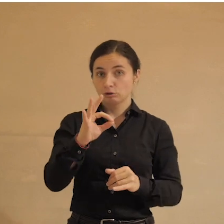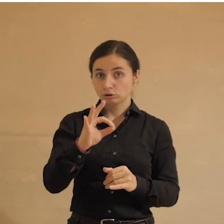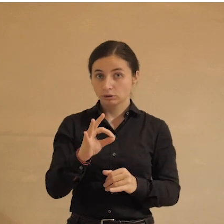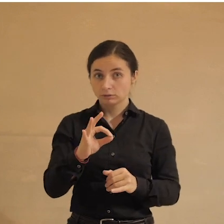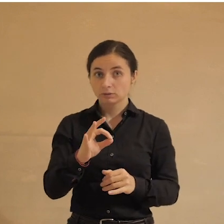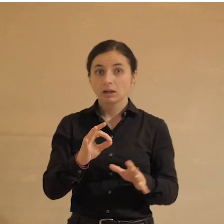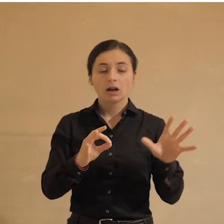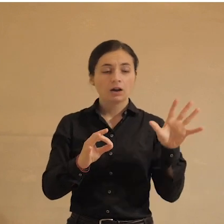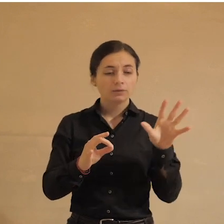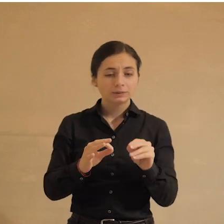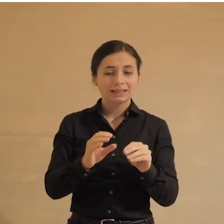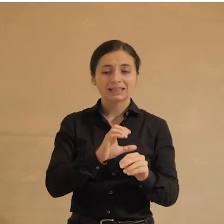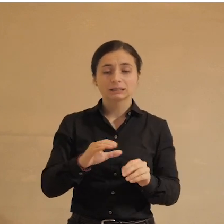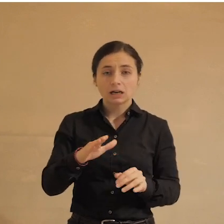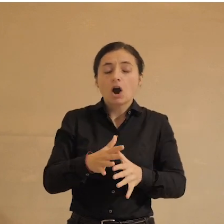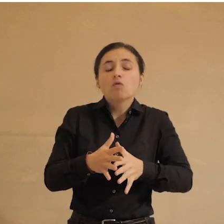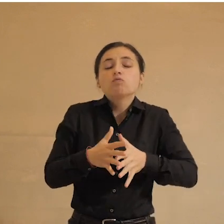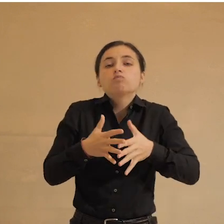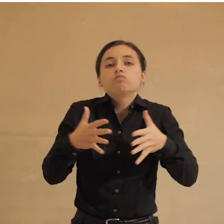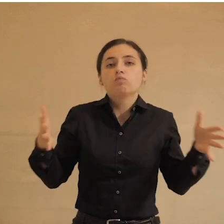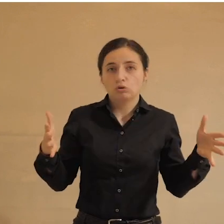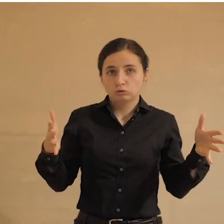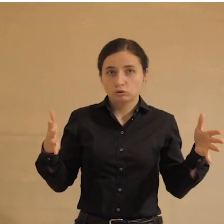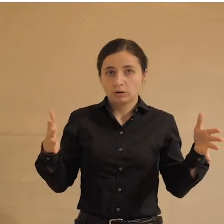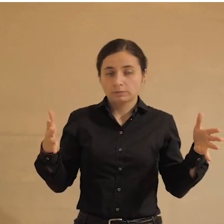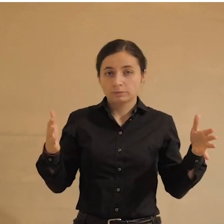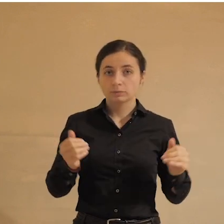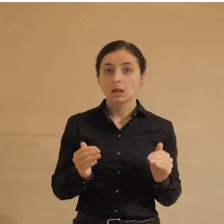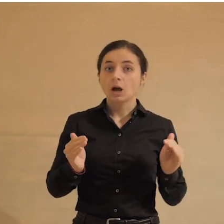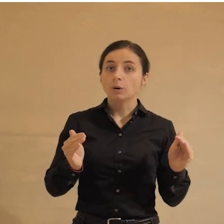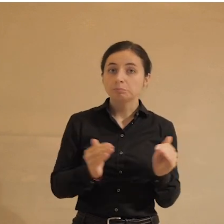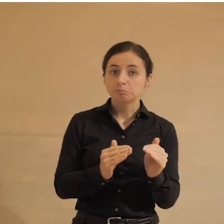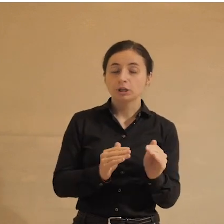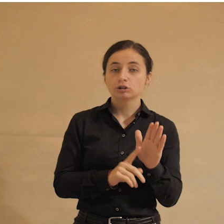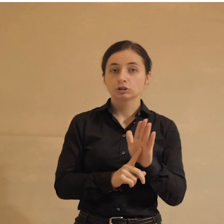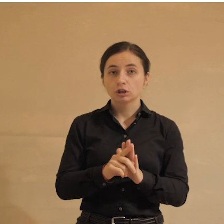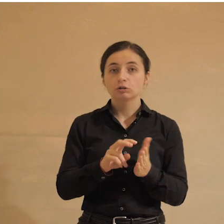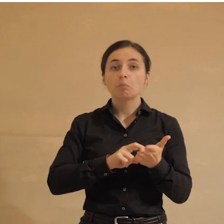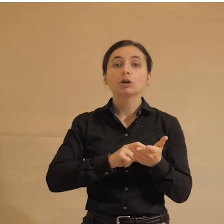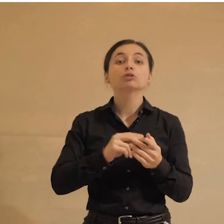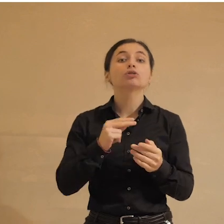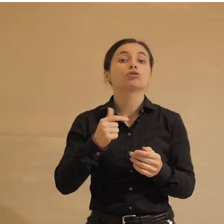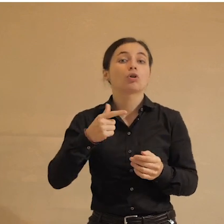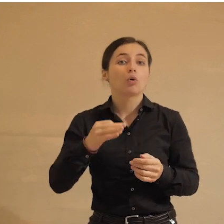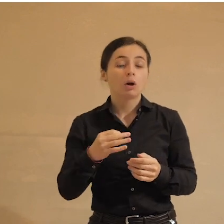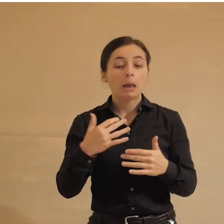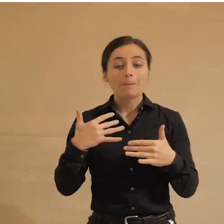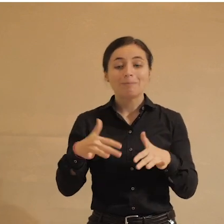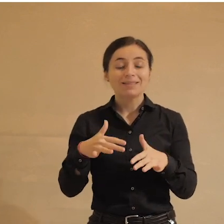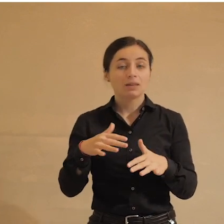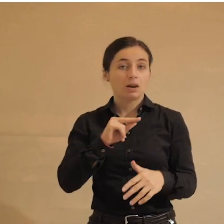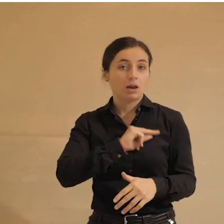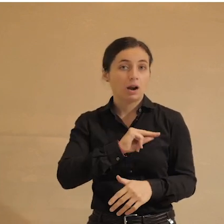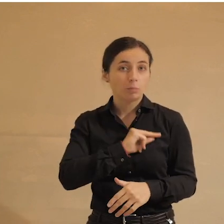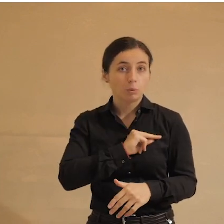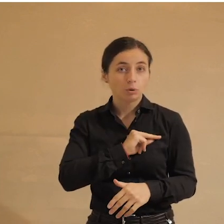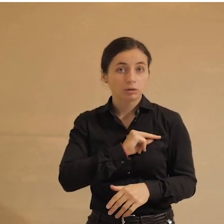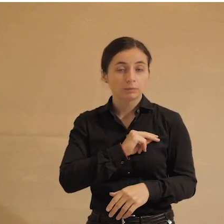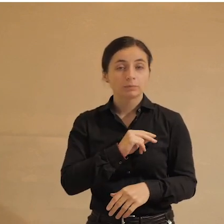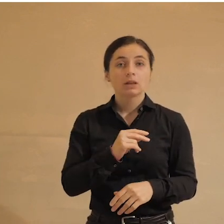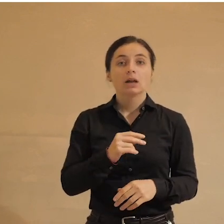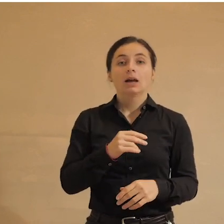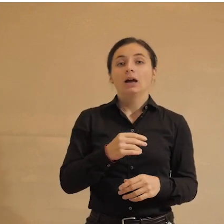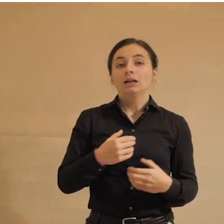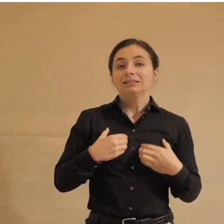всех страхов стало больше. Значит, меньше стали бояться чего? Потери работы. Страх